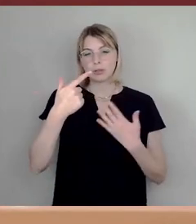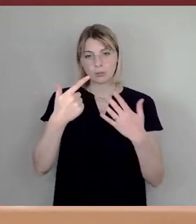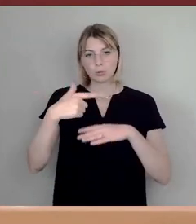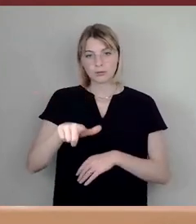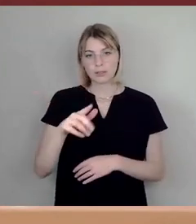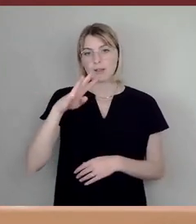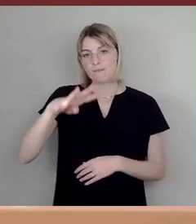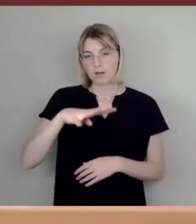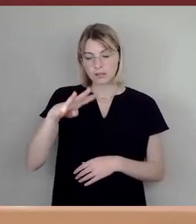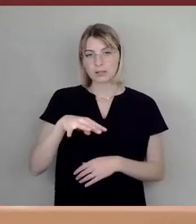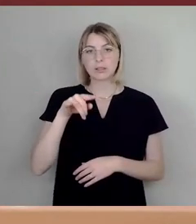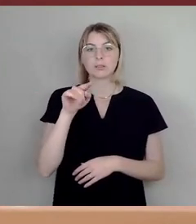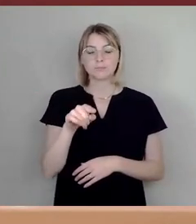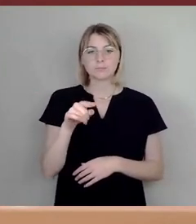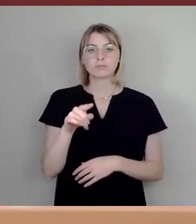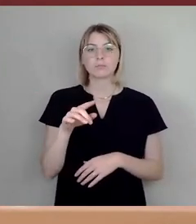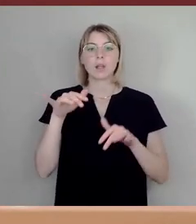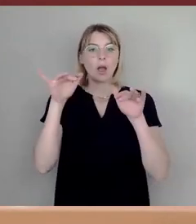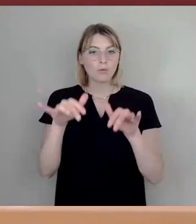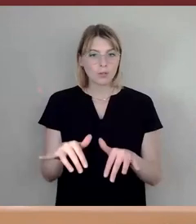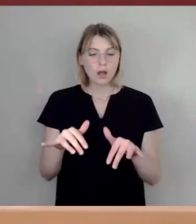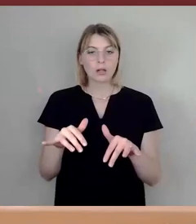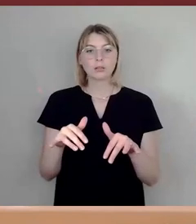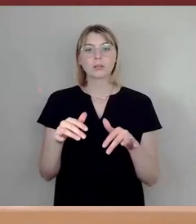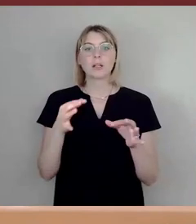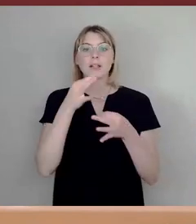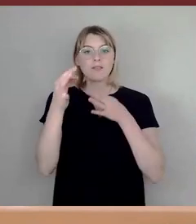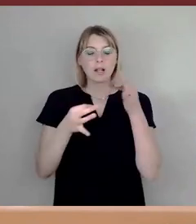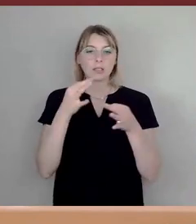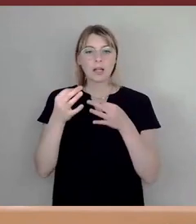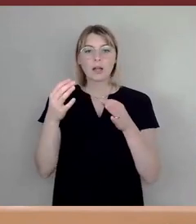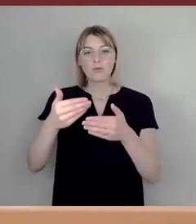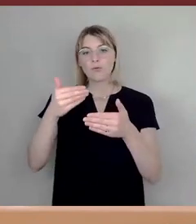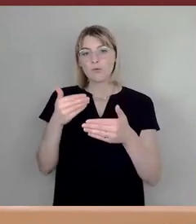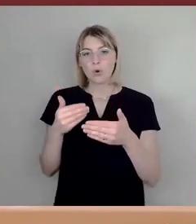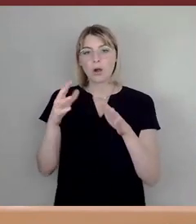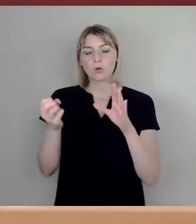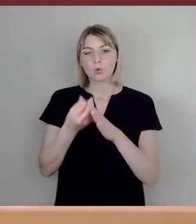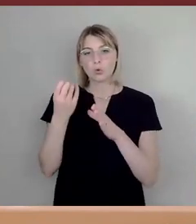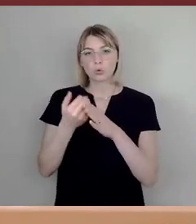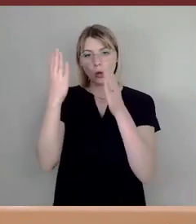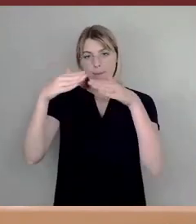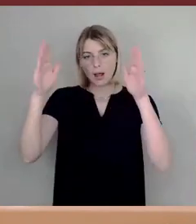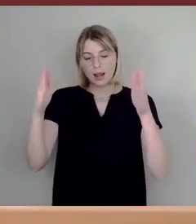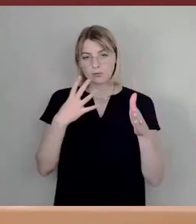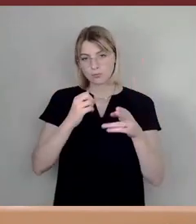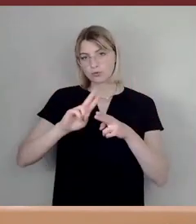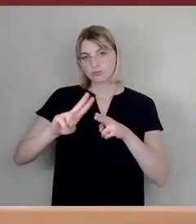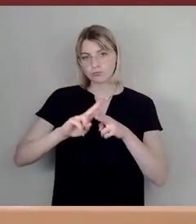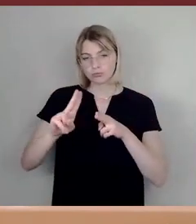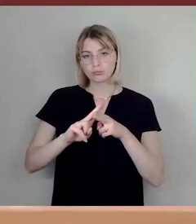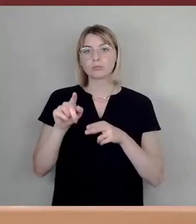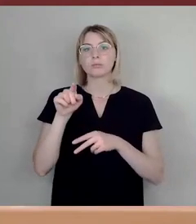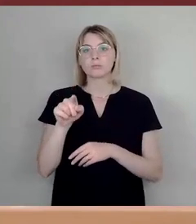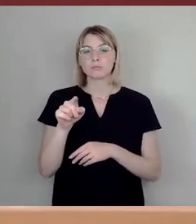Aufenthaltsqualität vor dem Kulturpalast verbessern. Einreicher ist hier Fraktion Bündnis 90 die